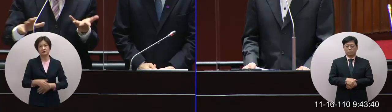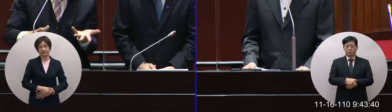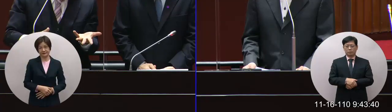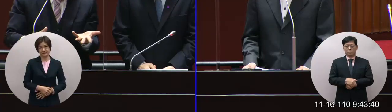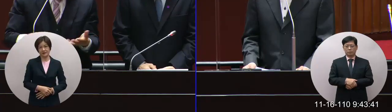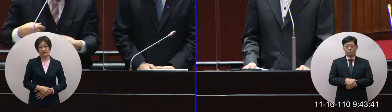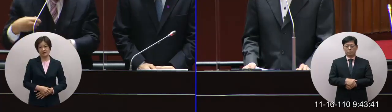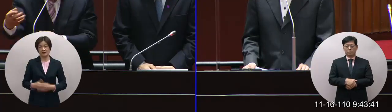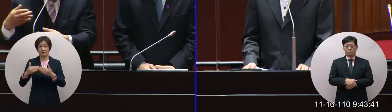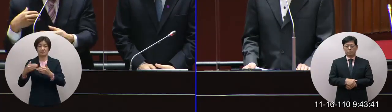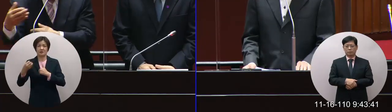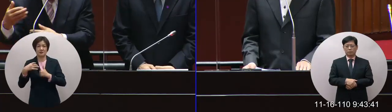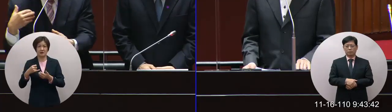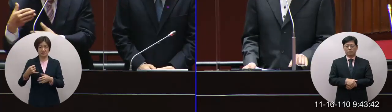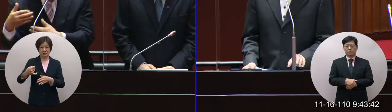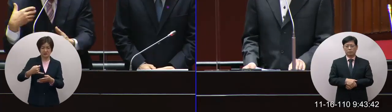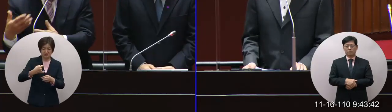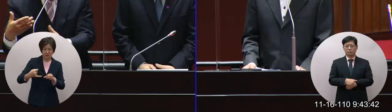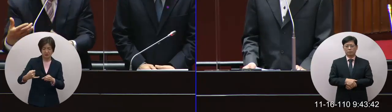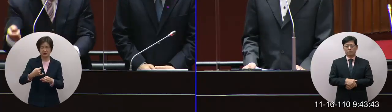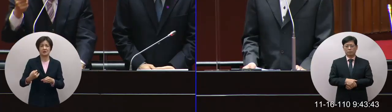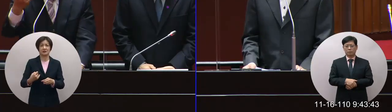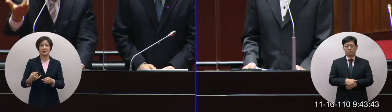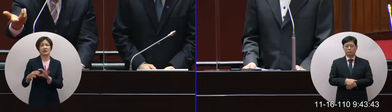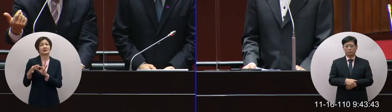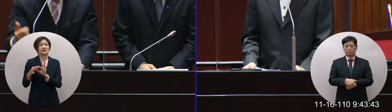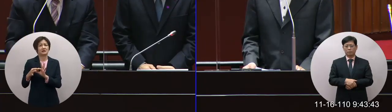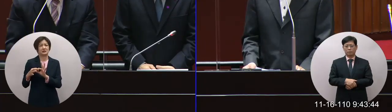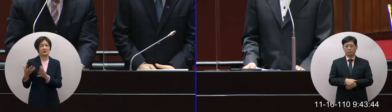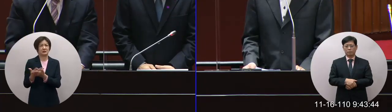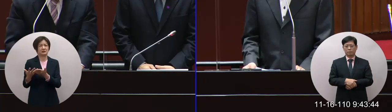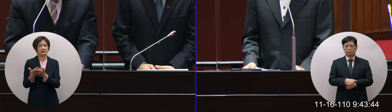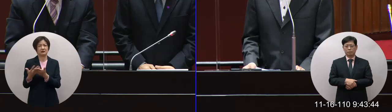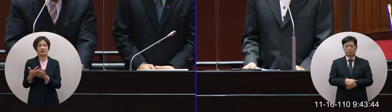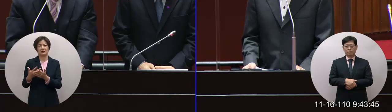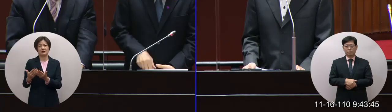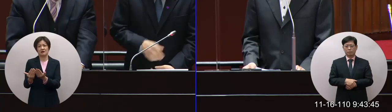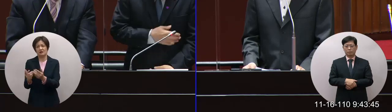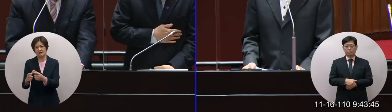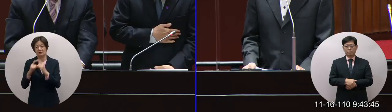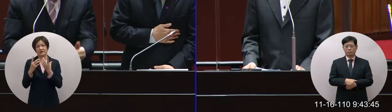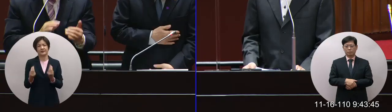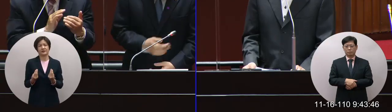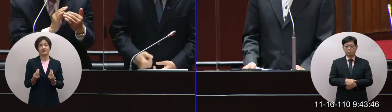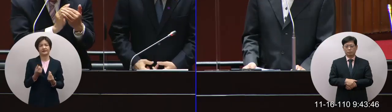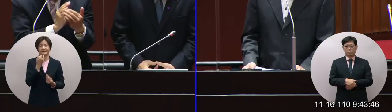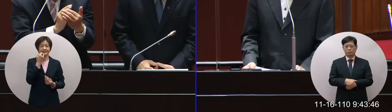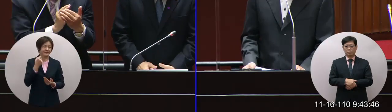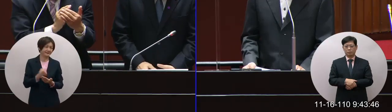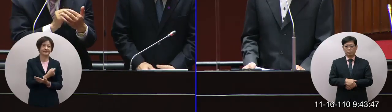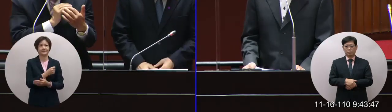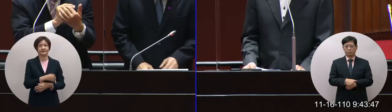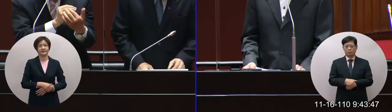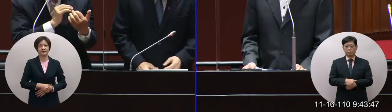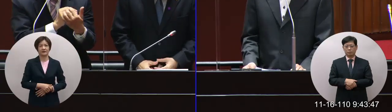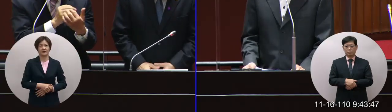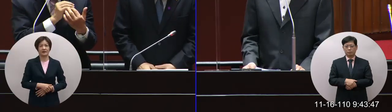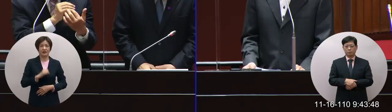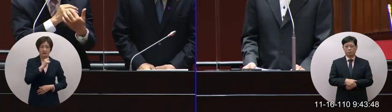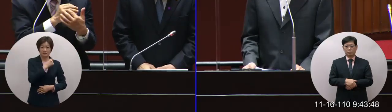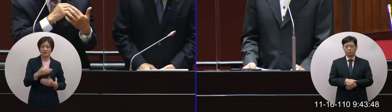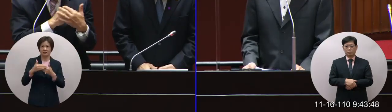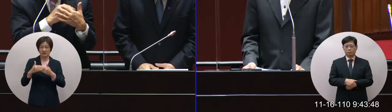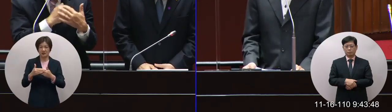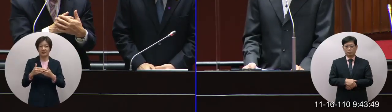有蟲有怎麼樣我們跟他一直聯繫都是以毒不回這樣很可惜其實兩邊密